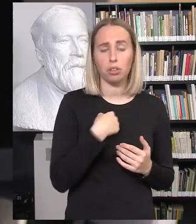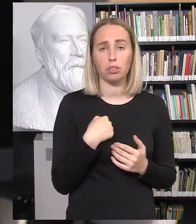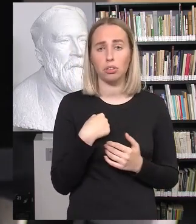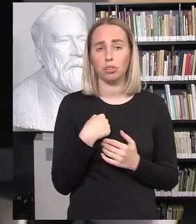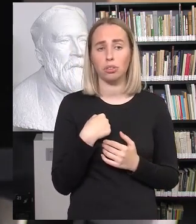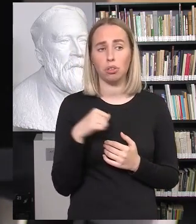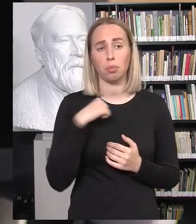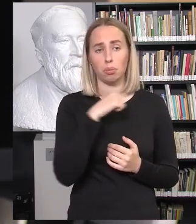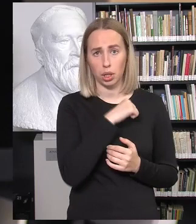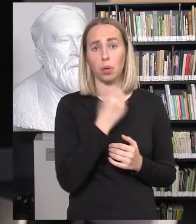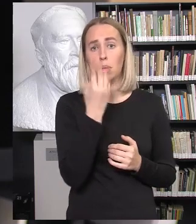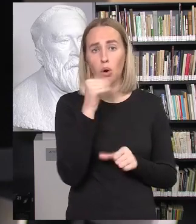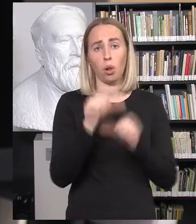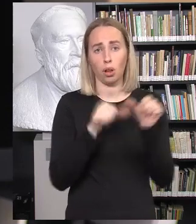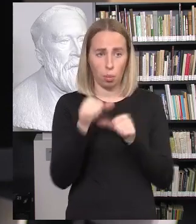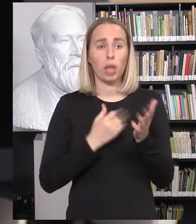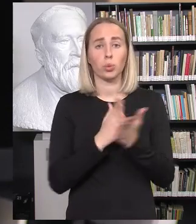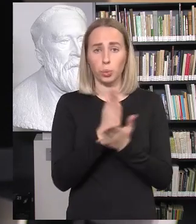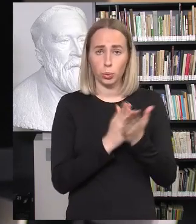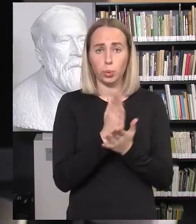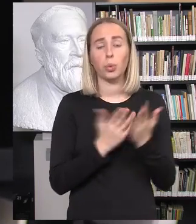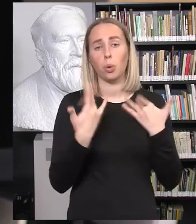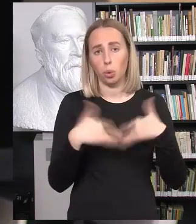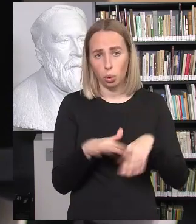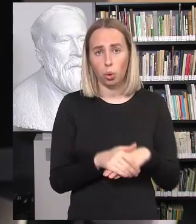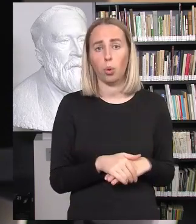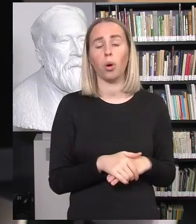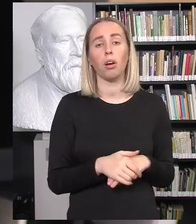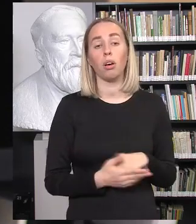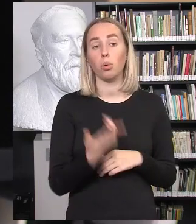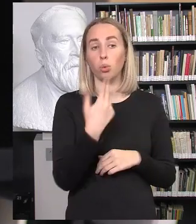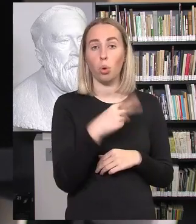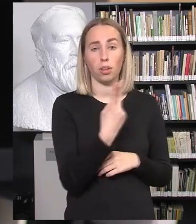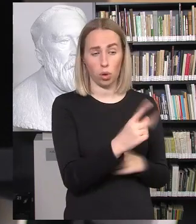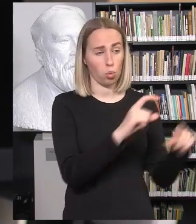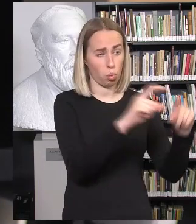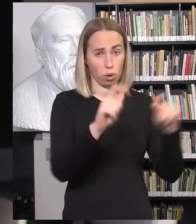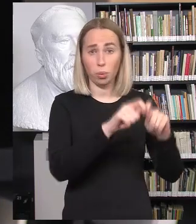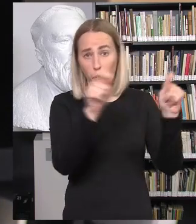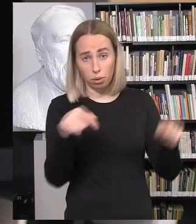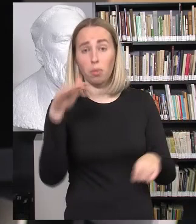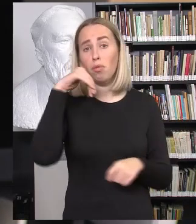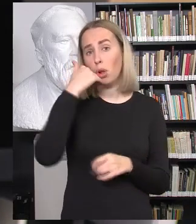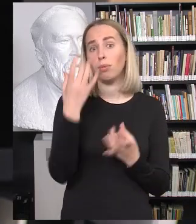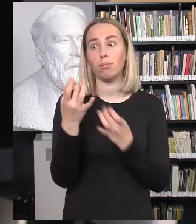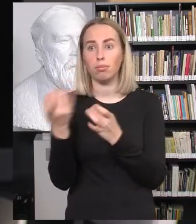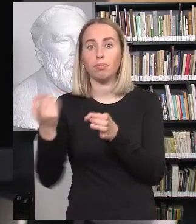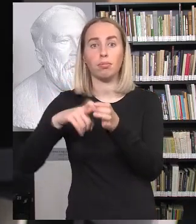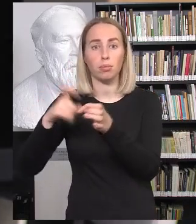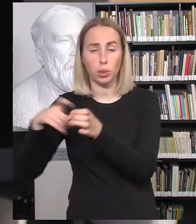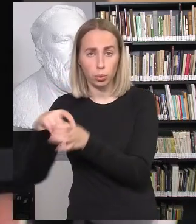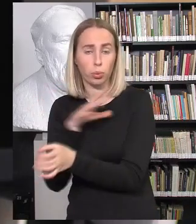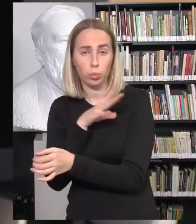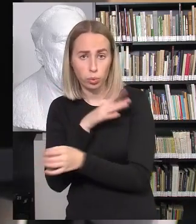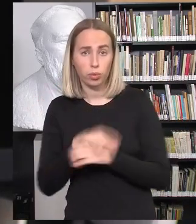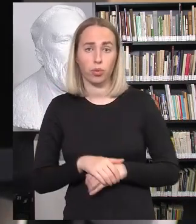laukės su 15 metų, taip mes pradėjom darbo nuo dviejų mokyklų, paskui jungėsi daugiau. Švietimo ir